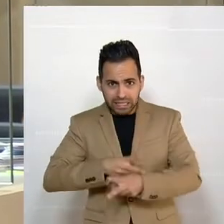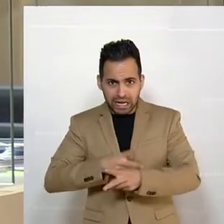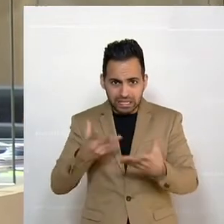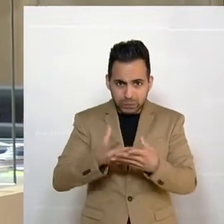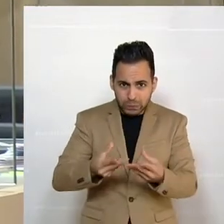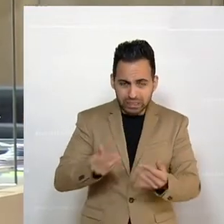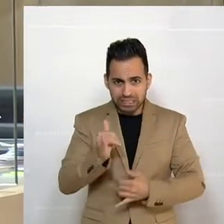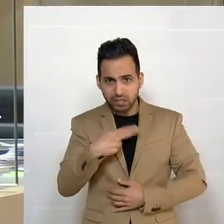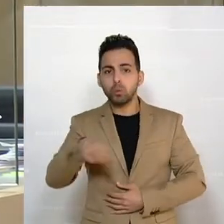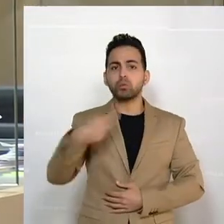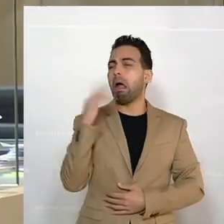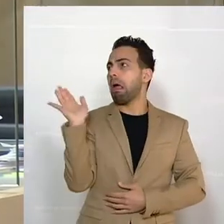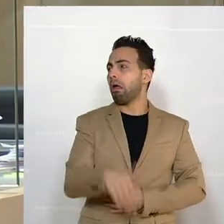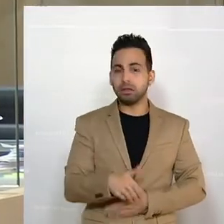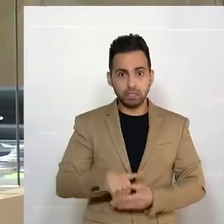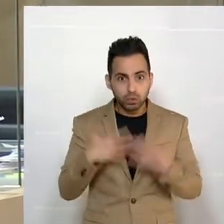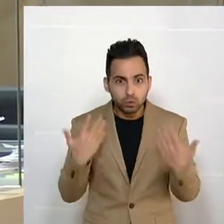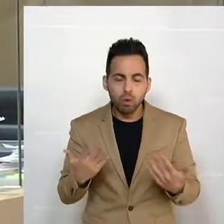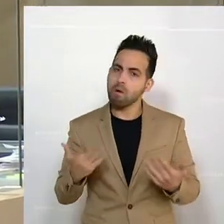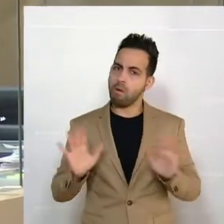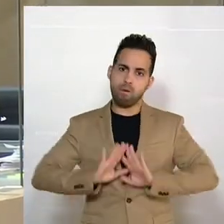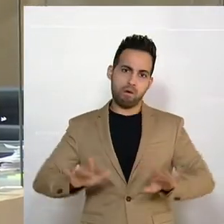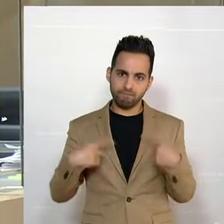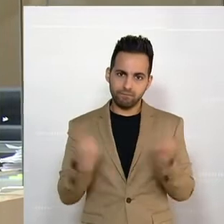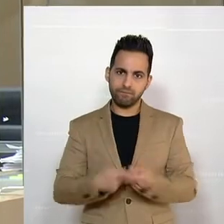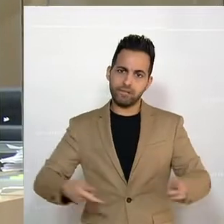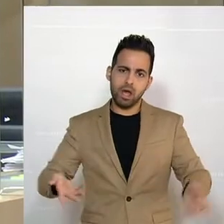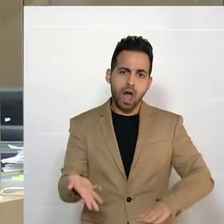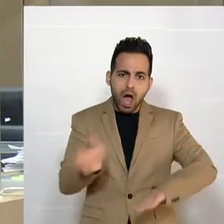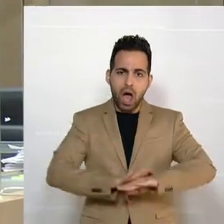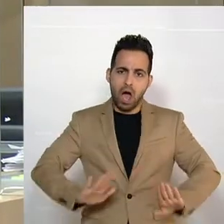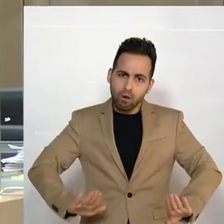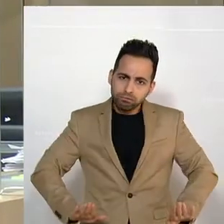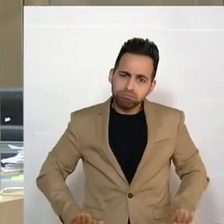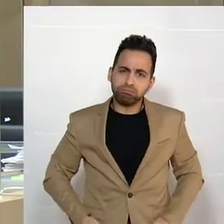sind wir es Ihnen schuldig, dass wir jetzt nicht fahrlässig mit der Pandemie umgehen.